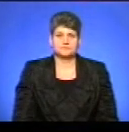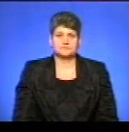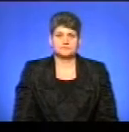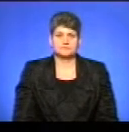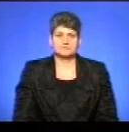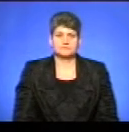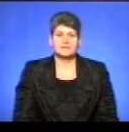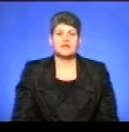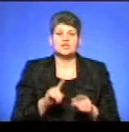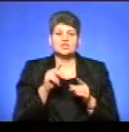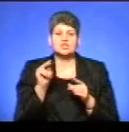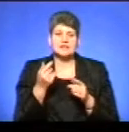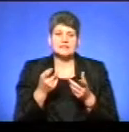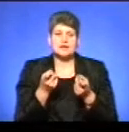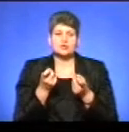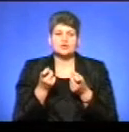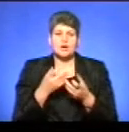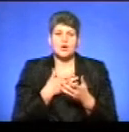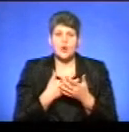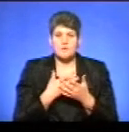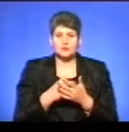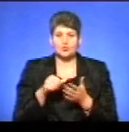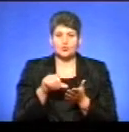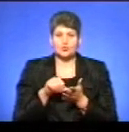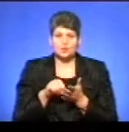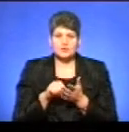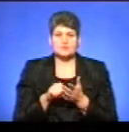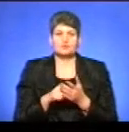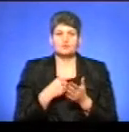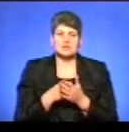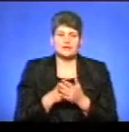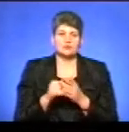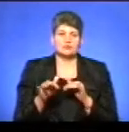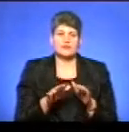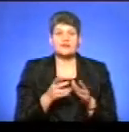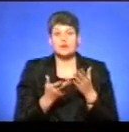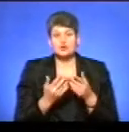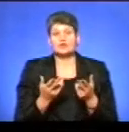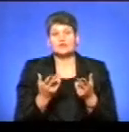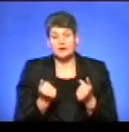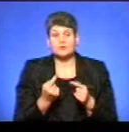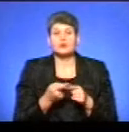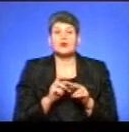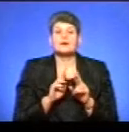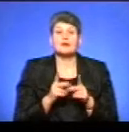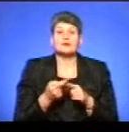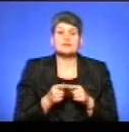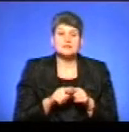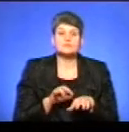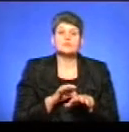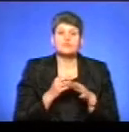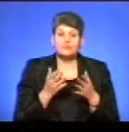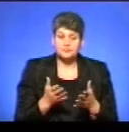Чи залучається громадськість до участі в бюджетному процесі? І якщо так, то в яких формах це відбувається?